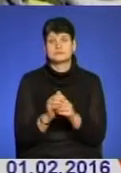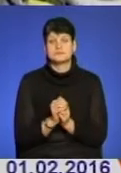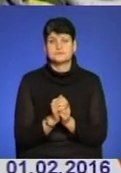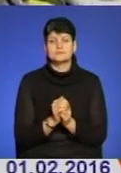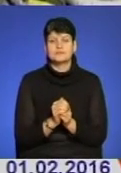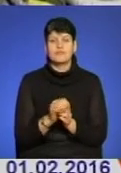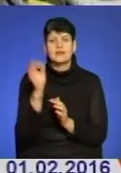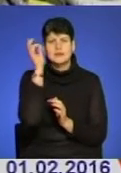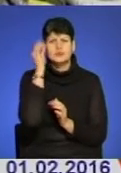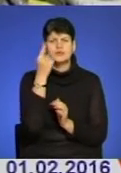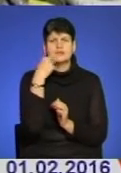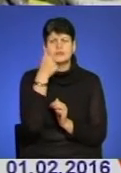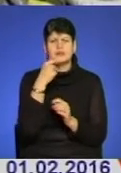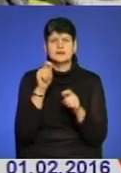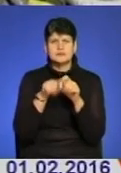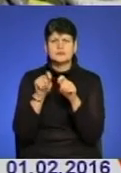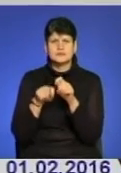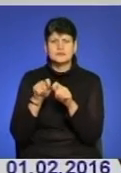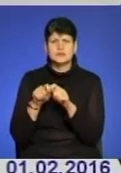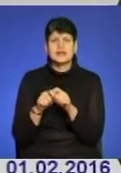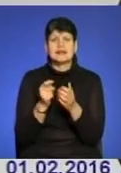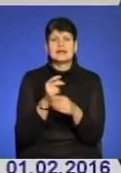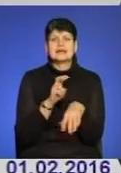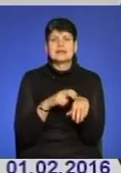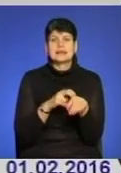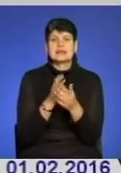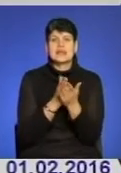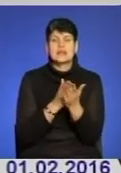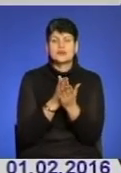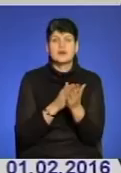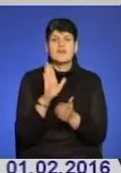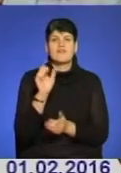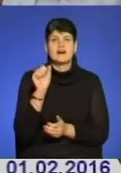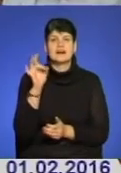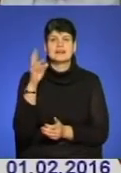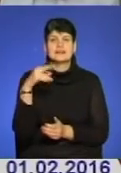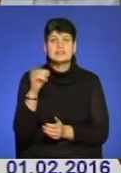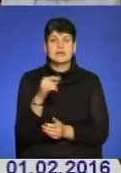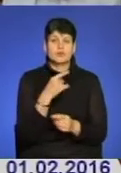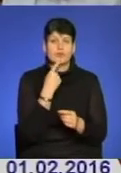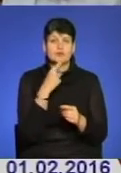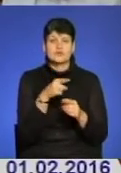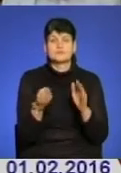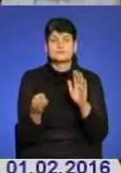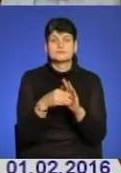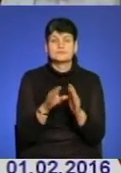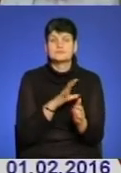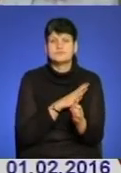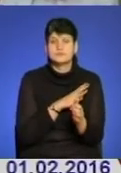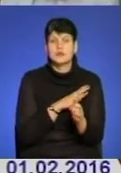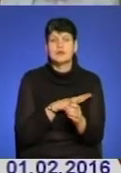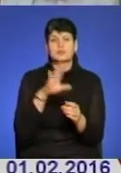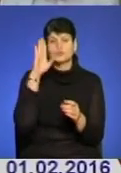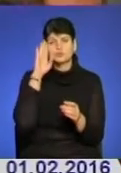Нагадаємо, понад рік триває слідство щодо лікаря-хірурга Ігоря Варденця, якого підозрюють у хабарництві. Адвокат запевняє, чоловік